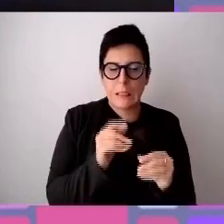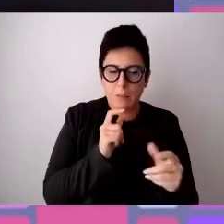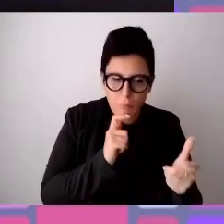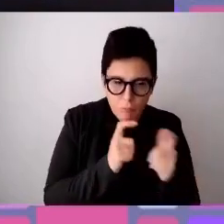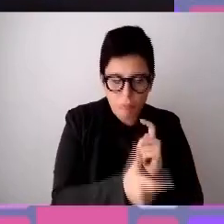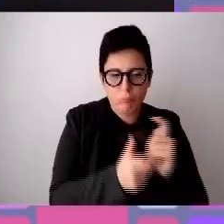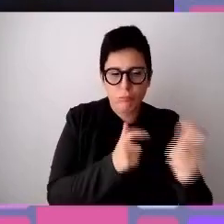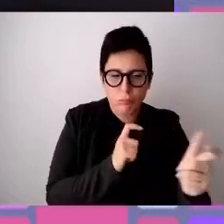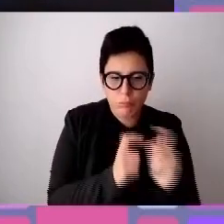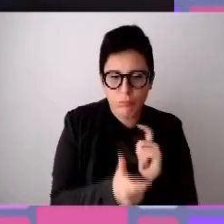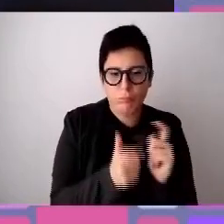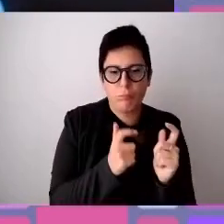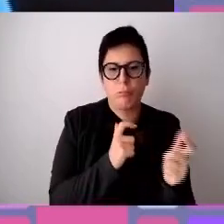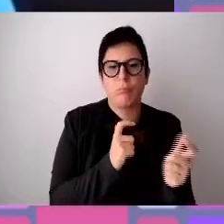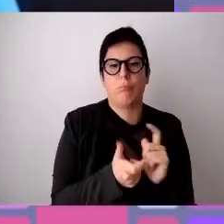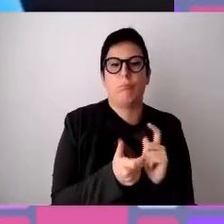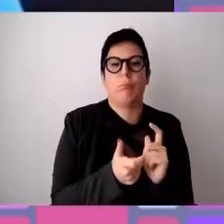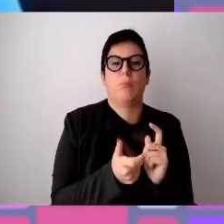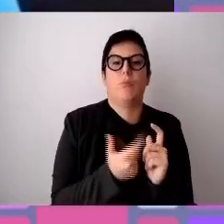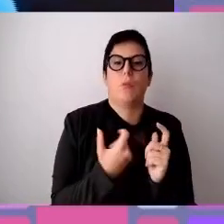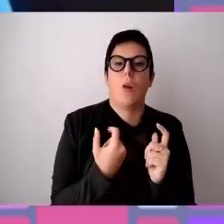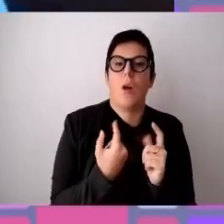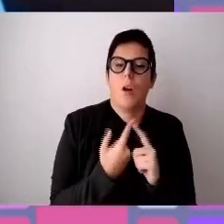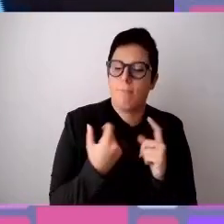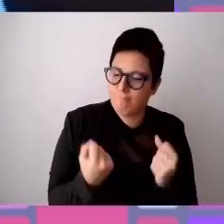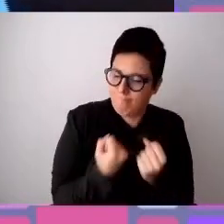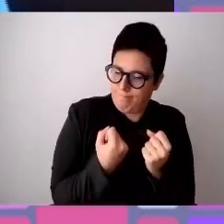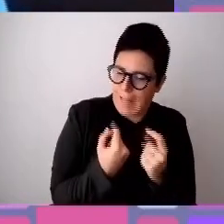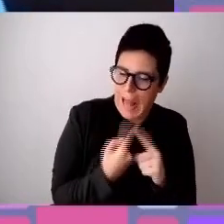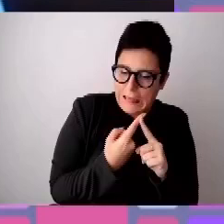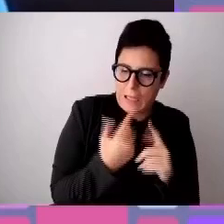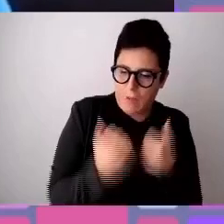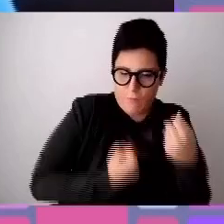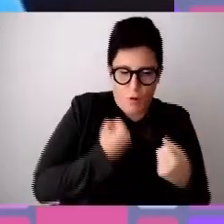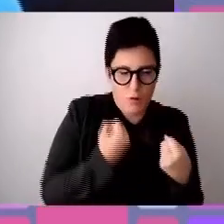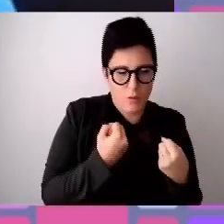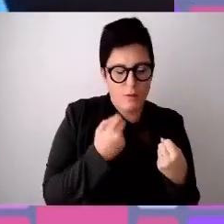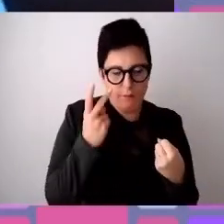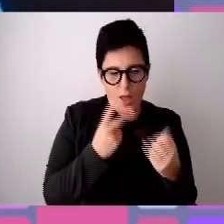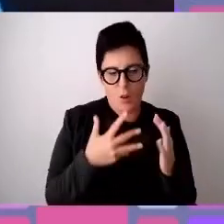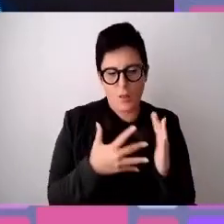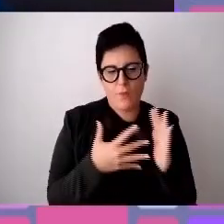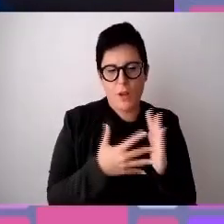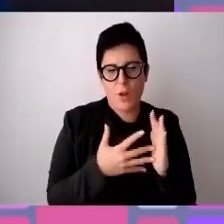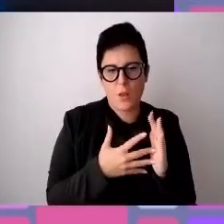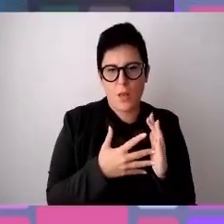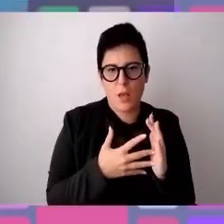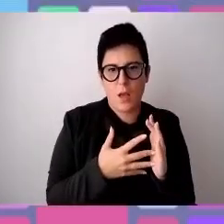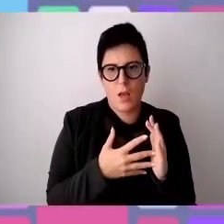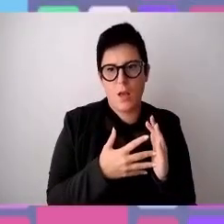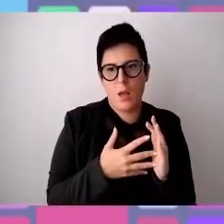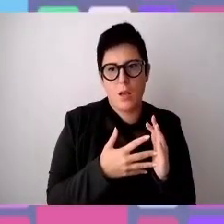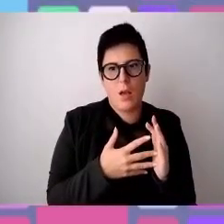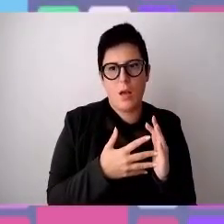diciamo che sia proattivo nonostante le difficoltà che si possono incontrare è